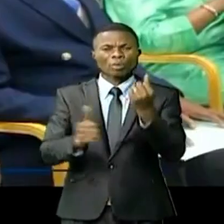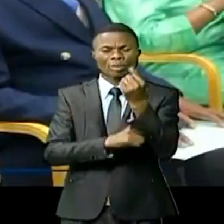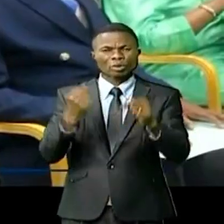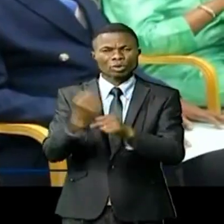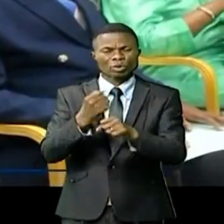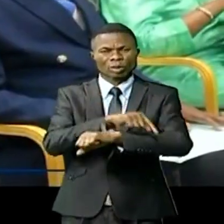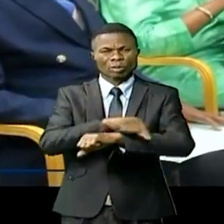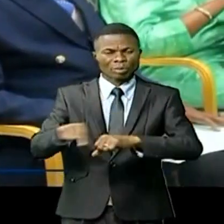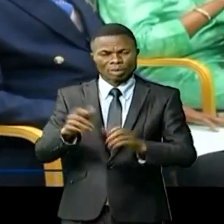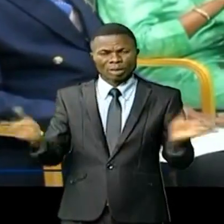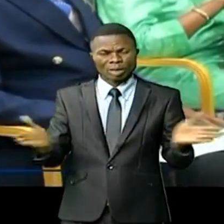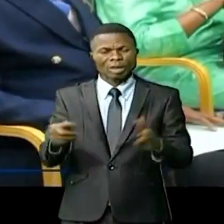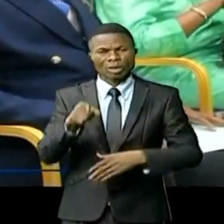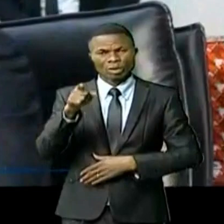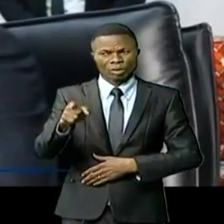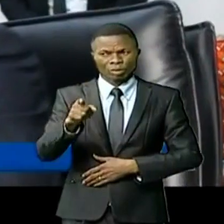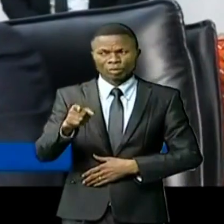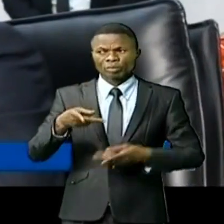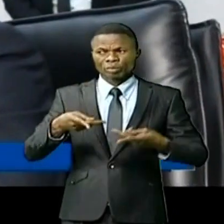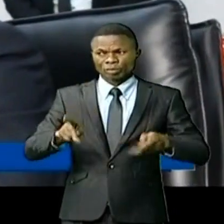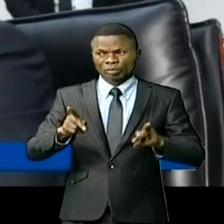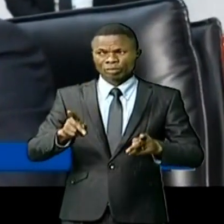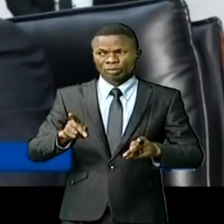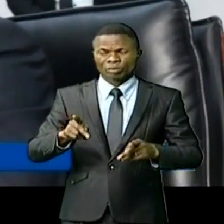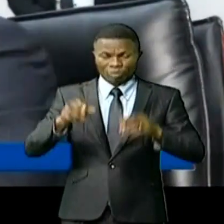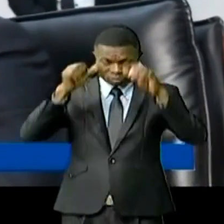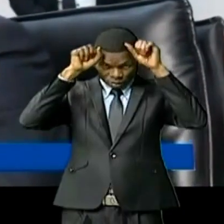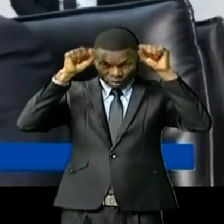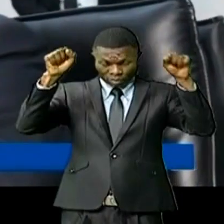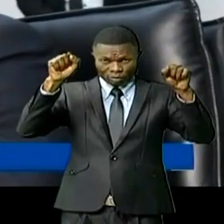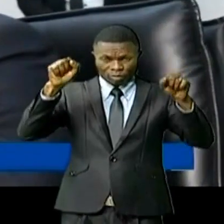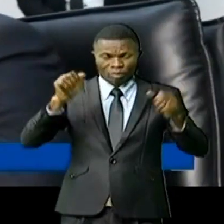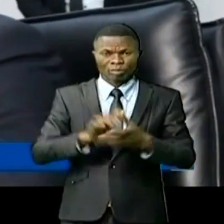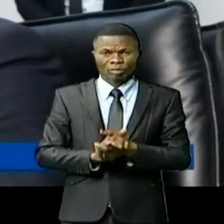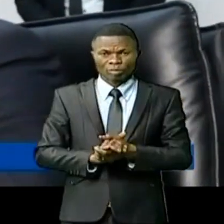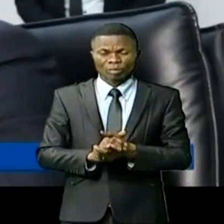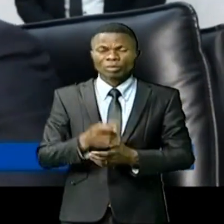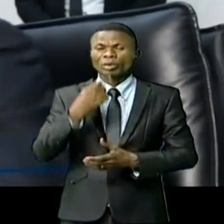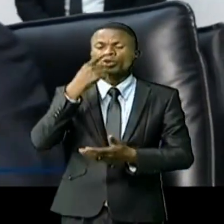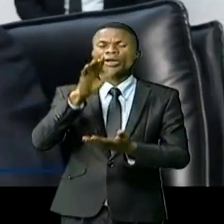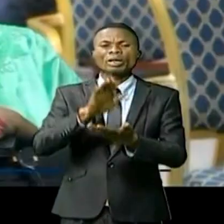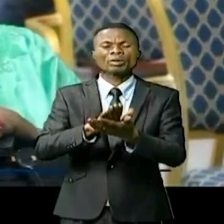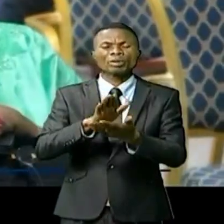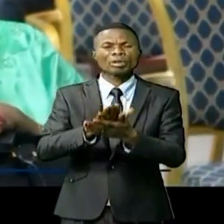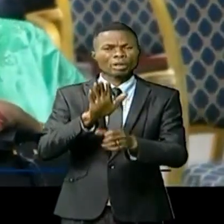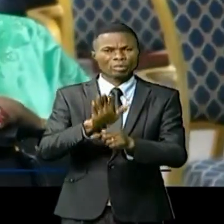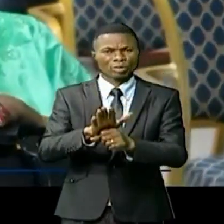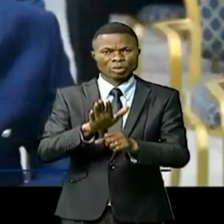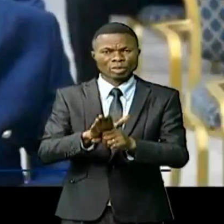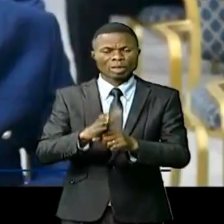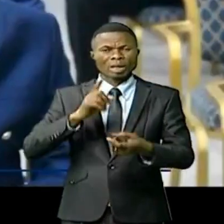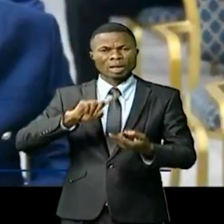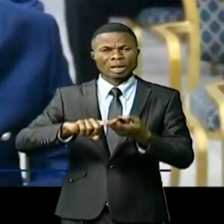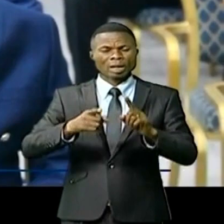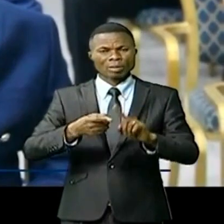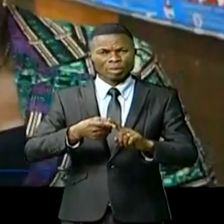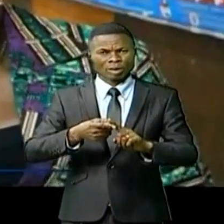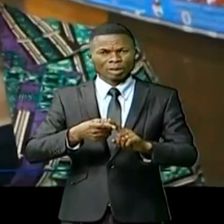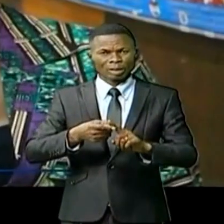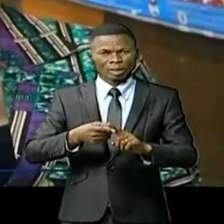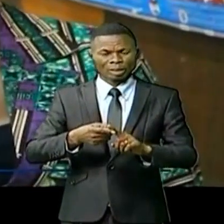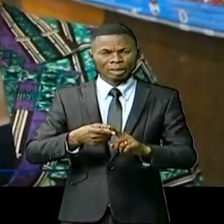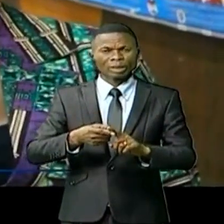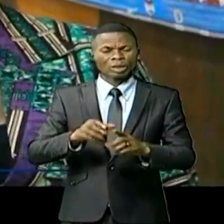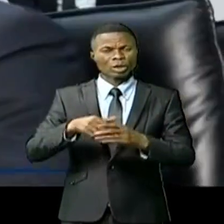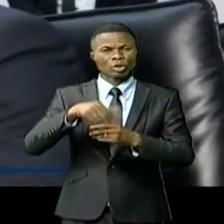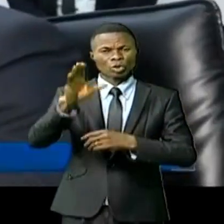plénière qui l'ont accompagné. Permettez-moi, monsieur le président Nermoyen, de rendre un dernier hommage à mes collègues. Nous sortirons donc